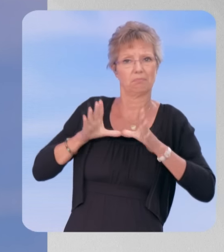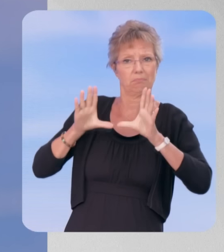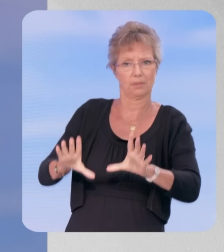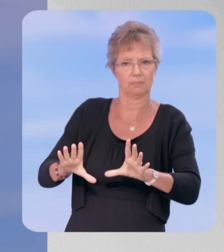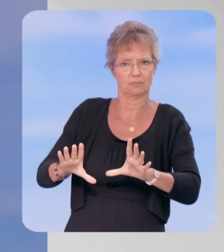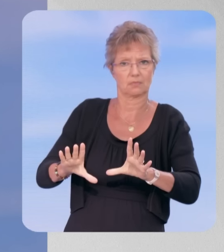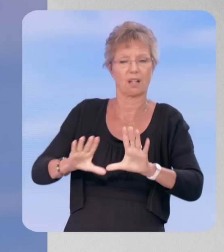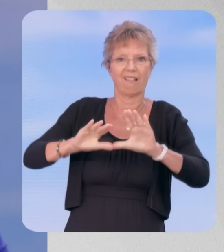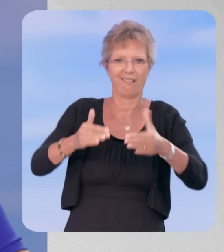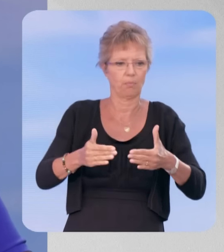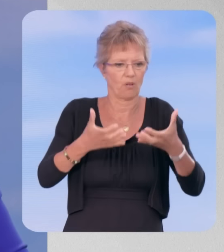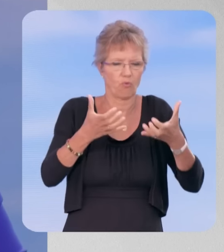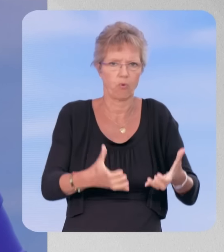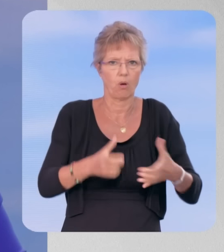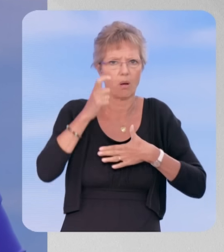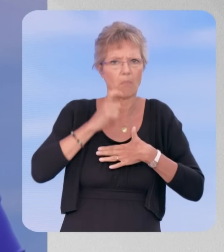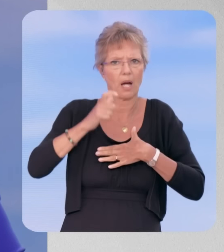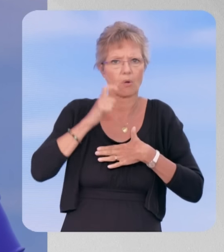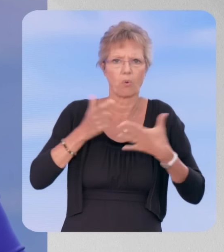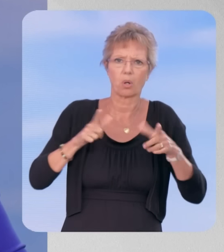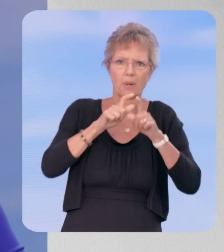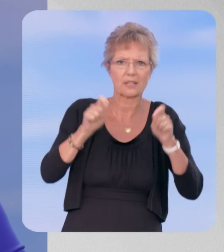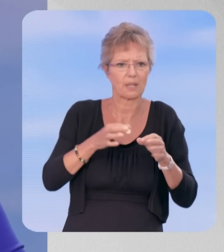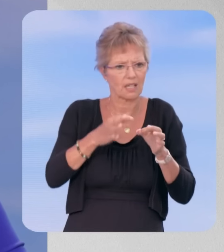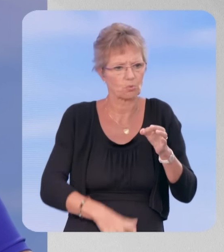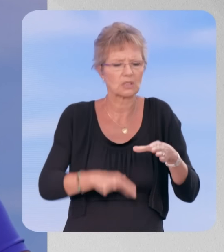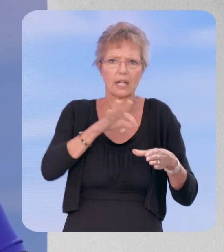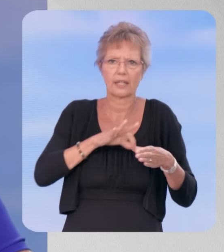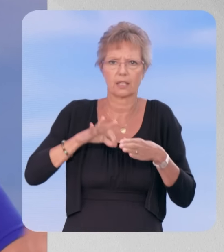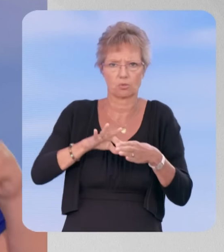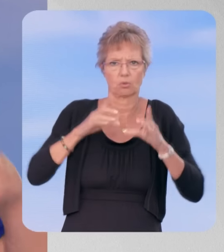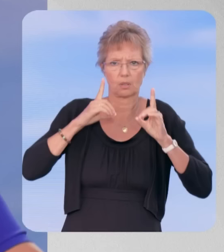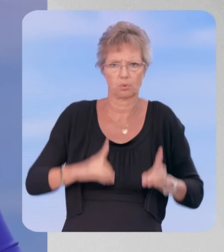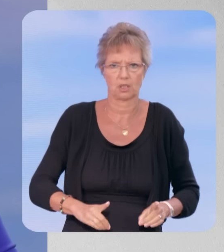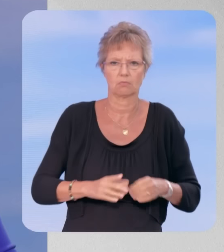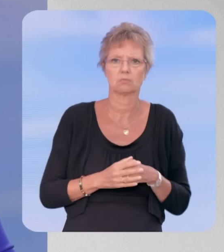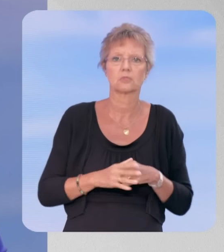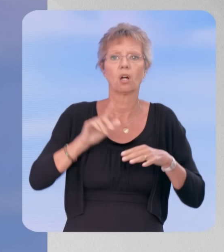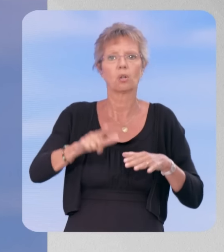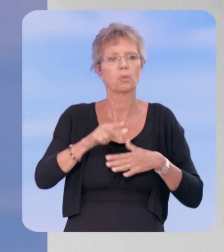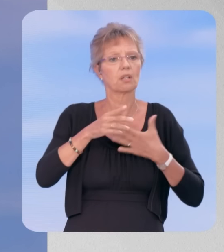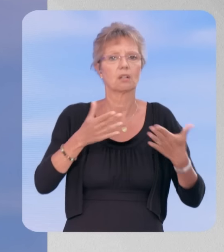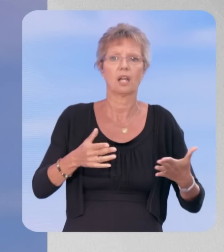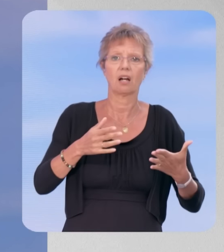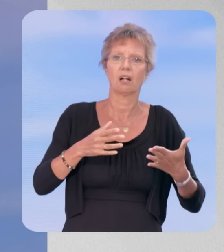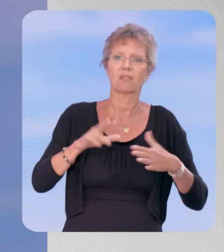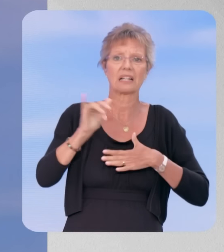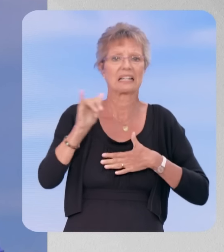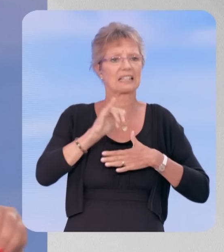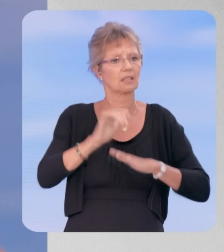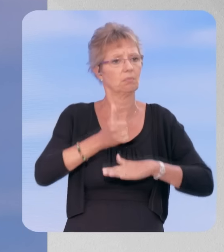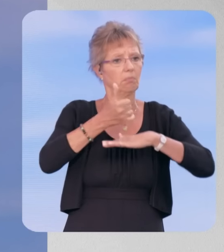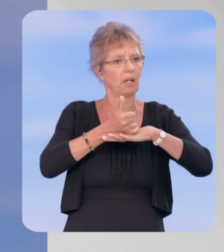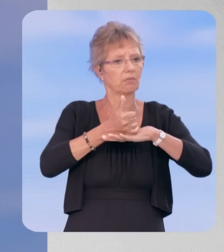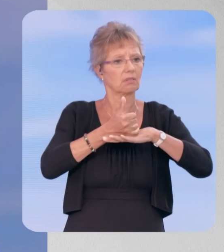parce que nous voulons que le chef de l'État respecte la volonté populaire. En République, ce n'est pas le monarque qui est souverain, mais bien le peuple qui est souverain.